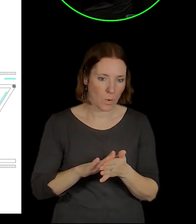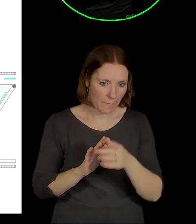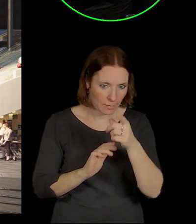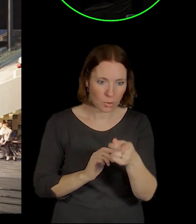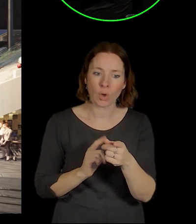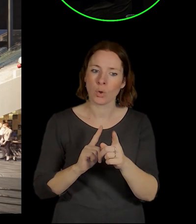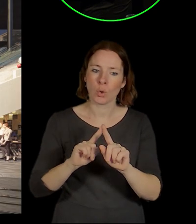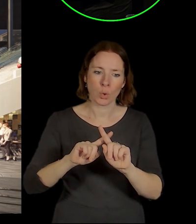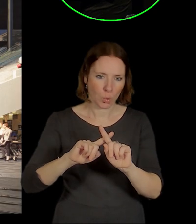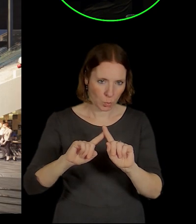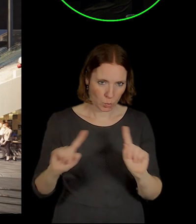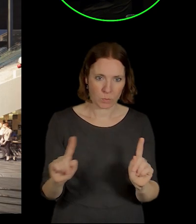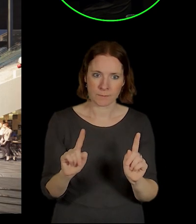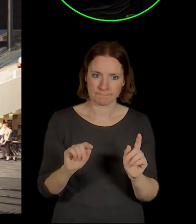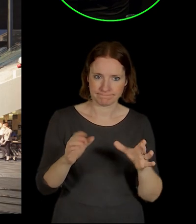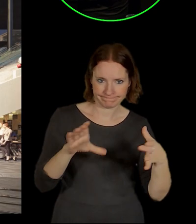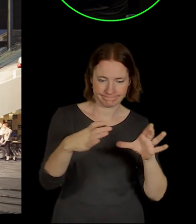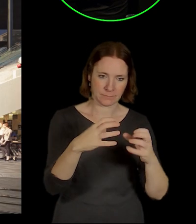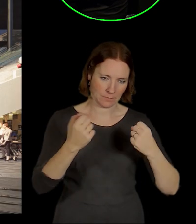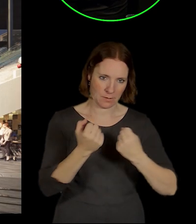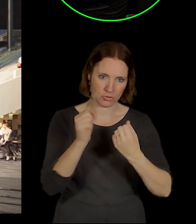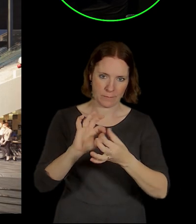různými směry integrovali.